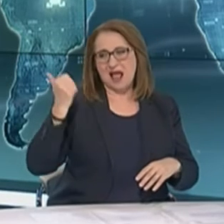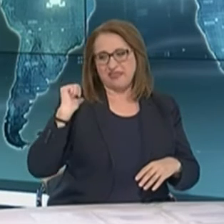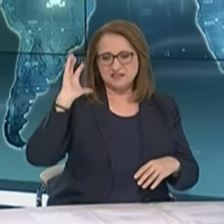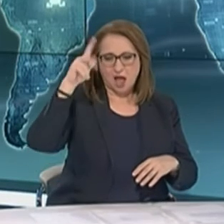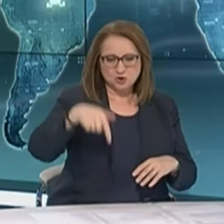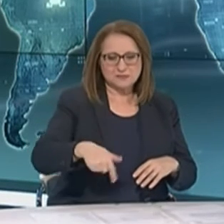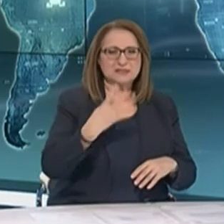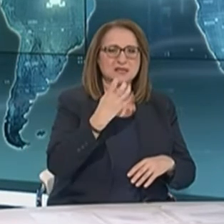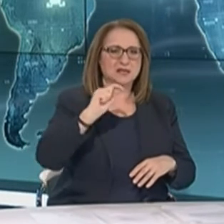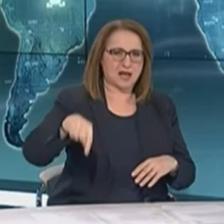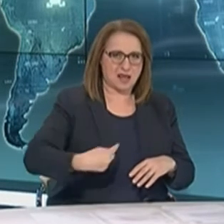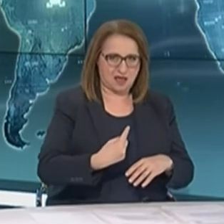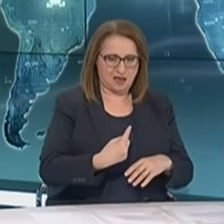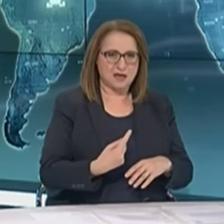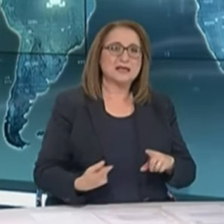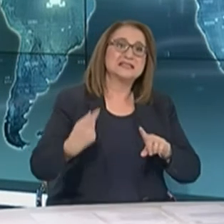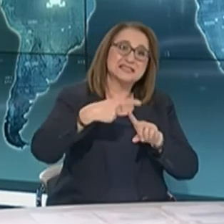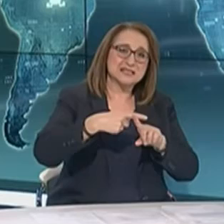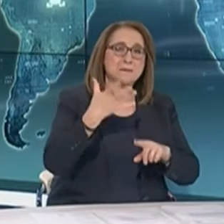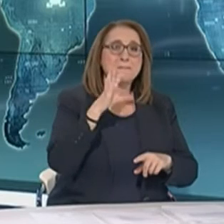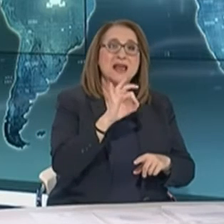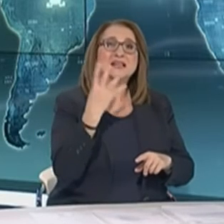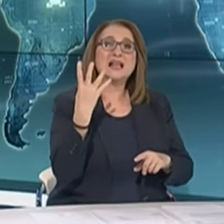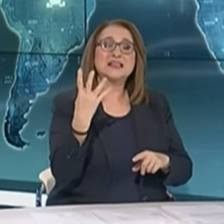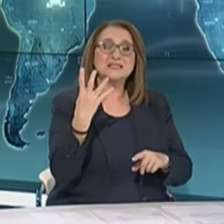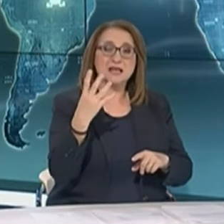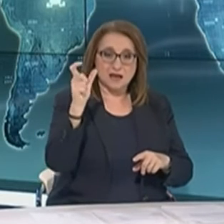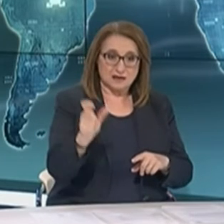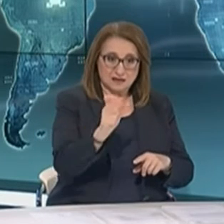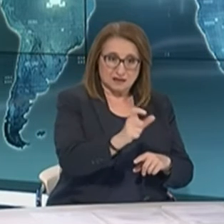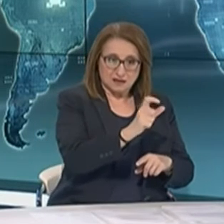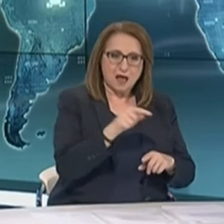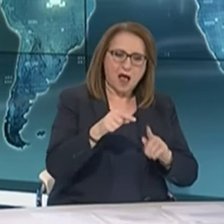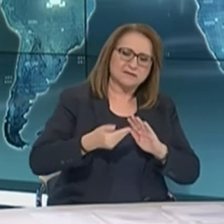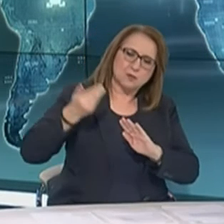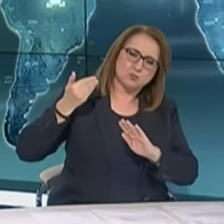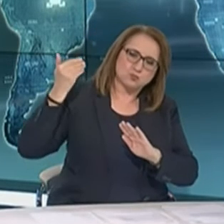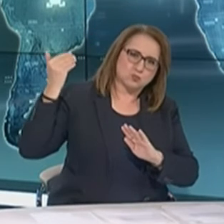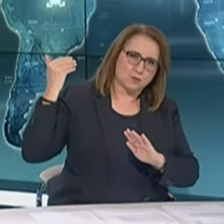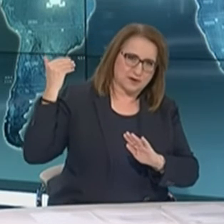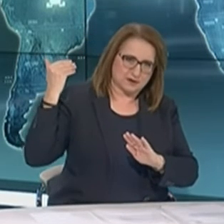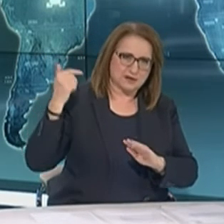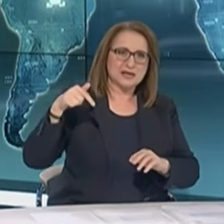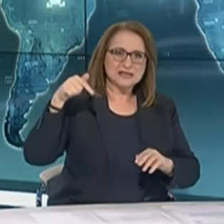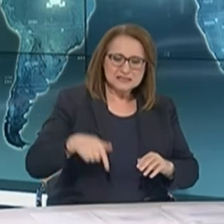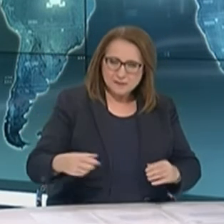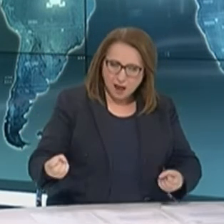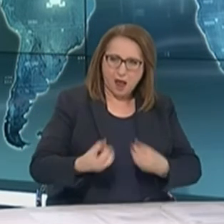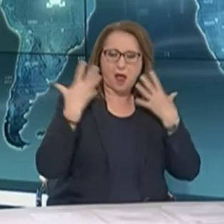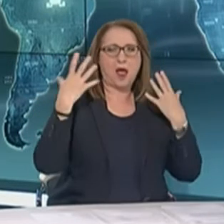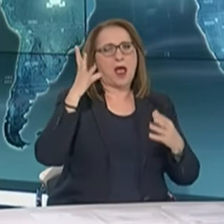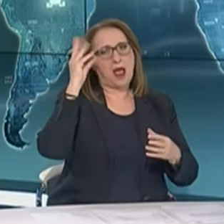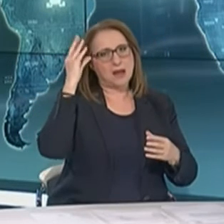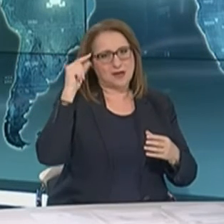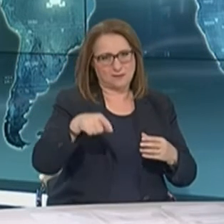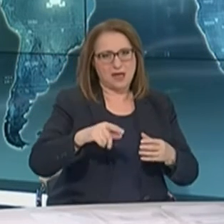Επιπλέον αυτών, ανακοινώνουμε 54 ακόμα νέα κρούσματα που αφορούν προηγούμενα 24 ώρα. Μας κοινοποιήθηκαν σήμερα στον Εθνικό Οργανισμό